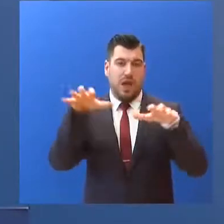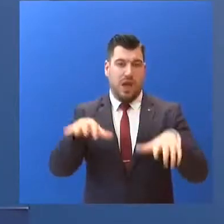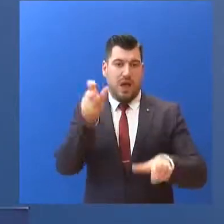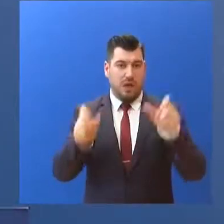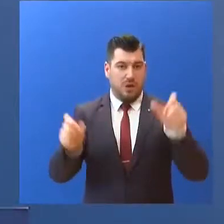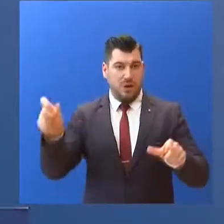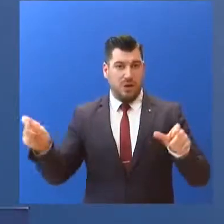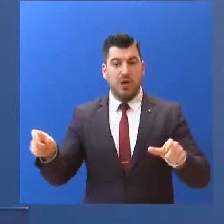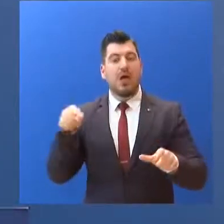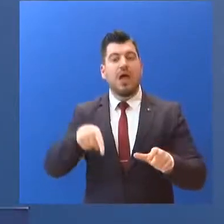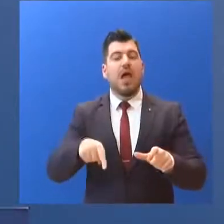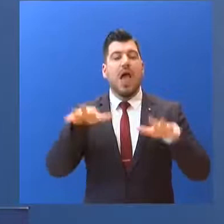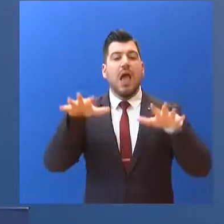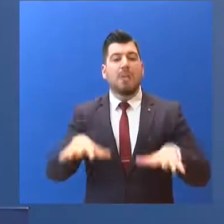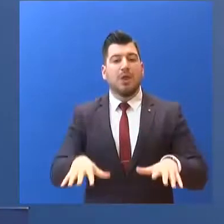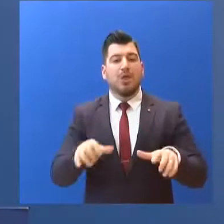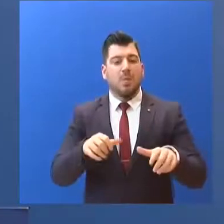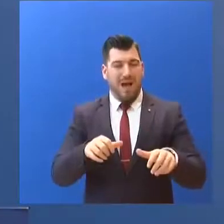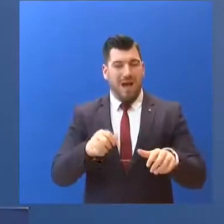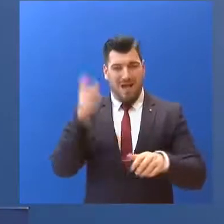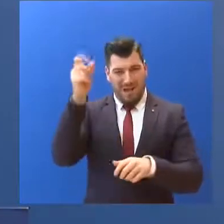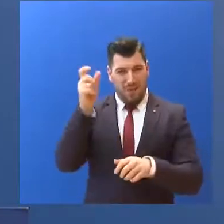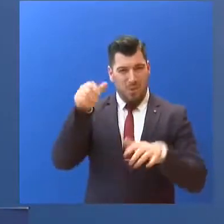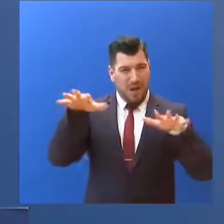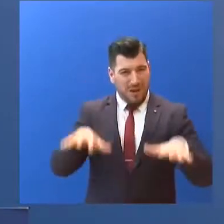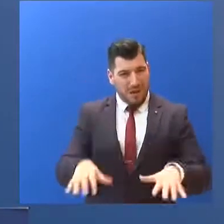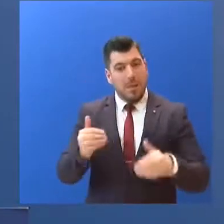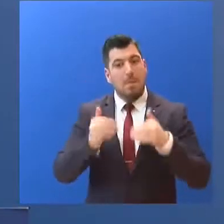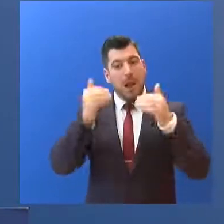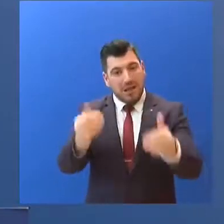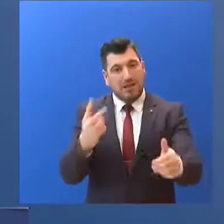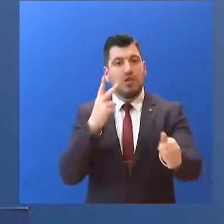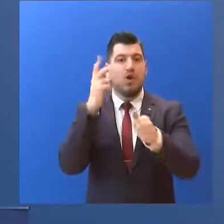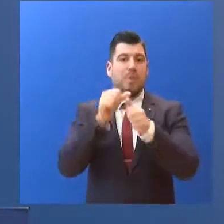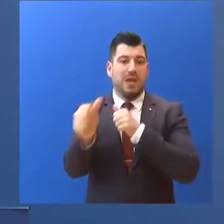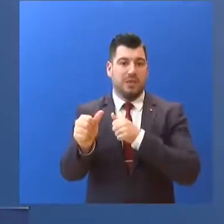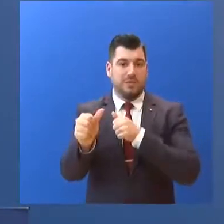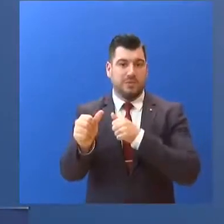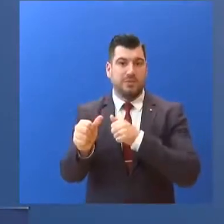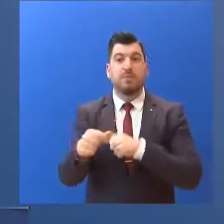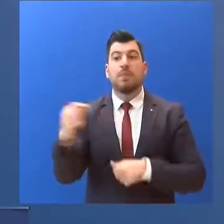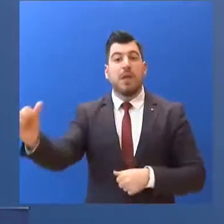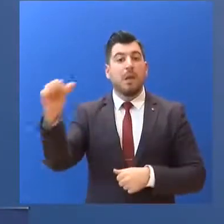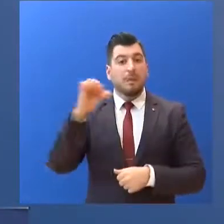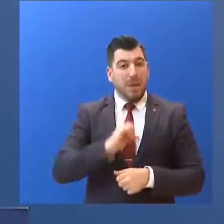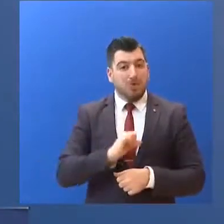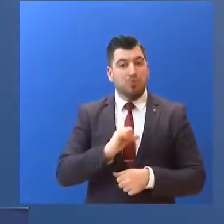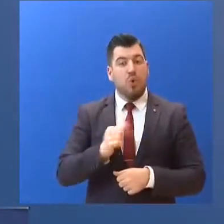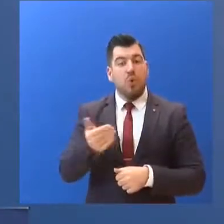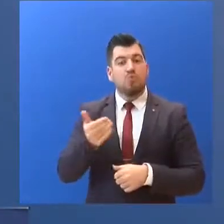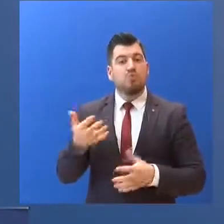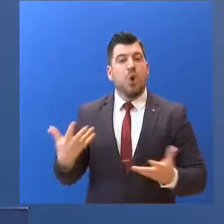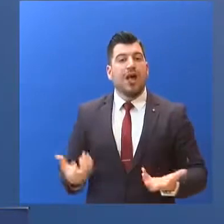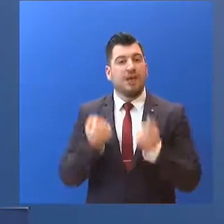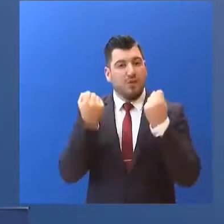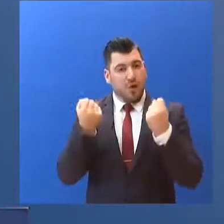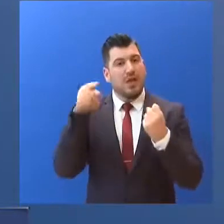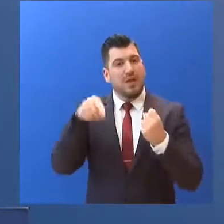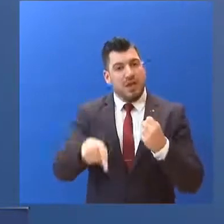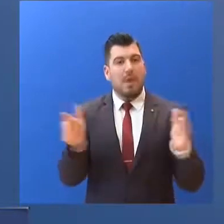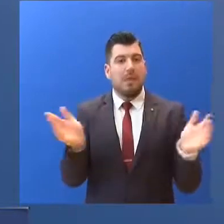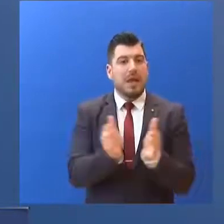του επιδόματος ανεργίας... για δύο μήνες. Εφαρμογή της επιστρεπτέας προκαταβολής... για μικρές και μεσαίες επιχειρήσεις.